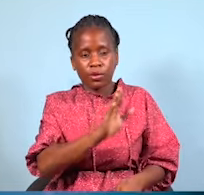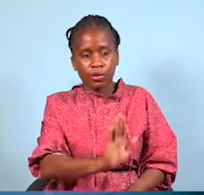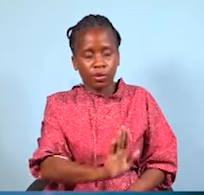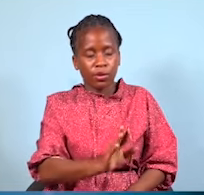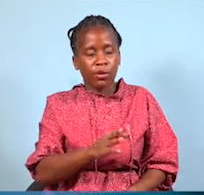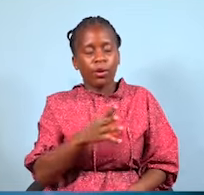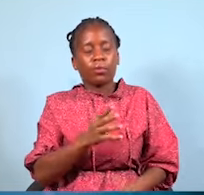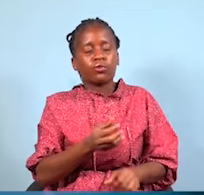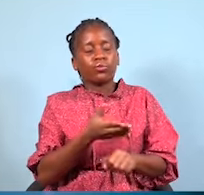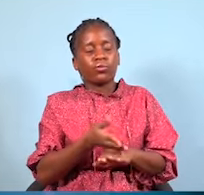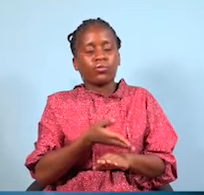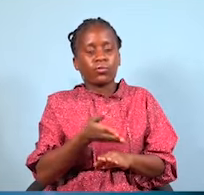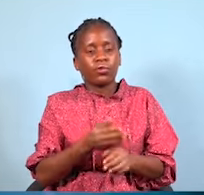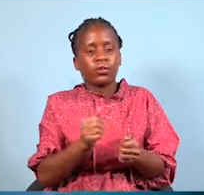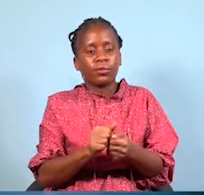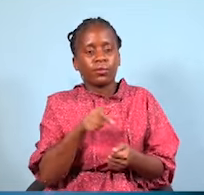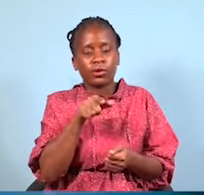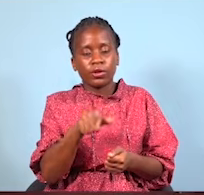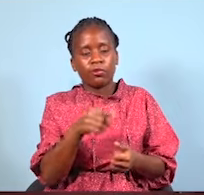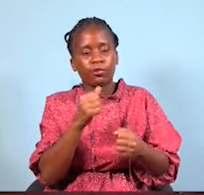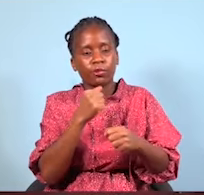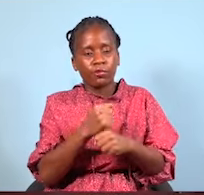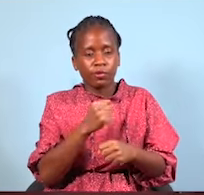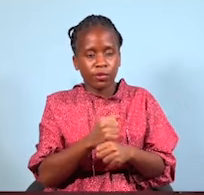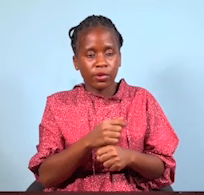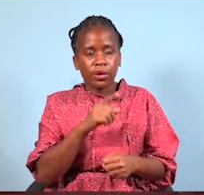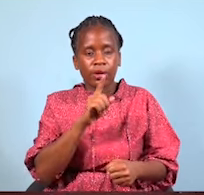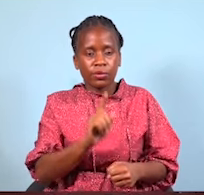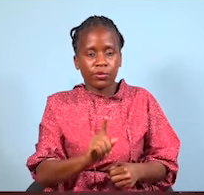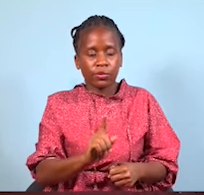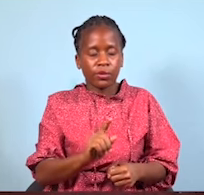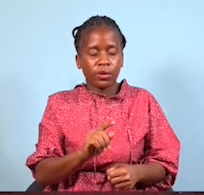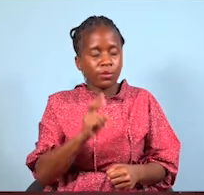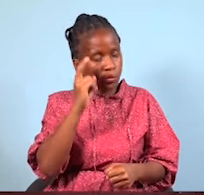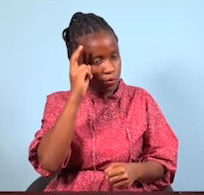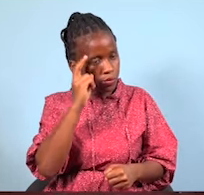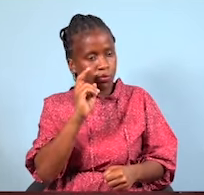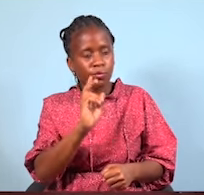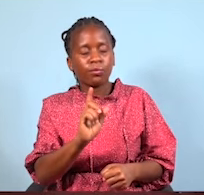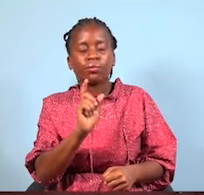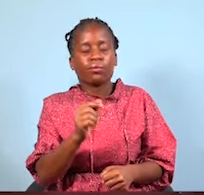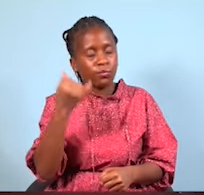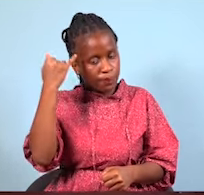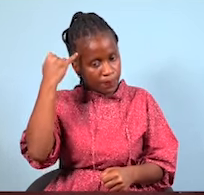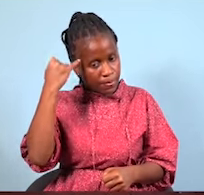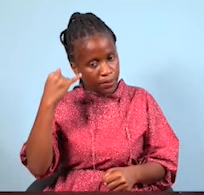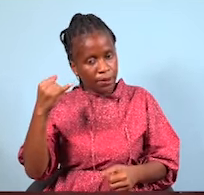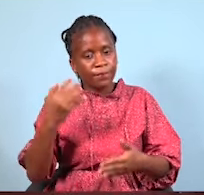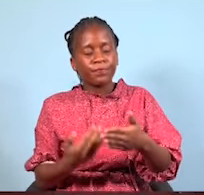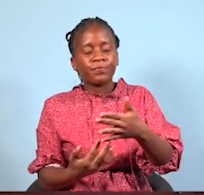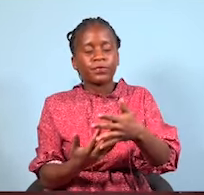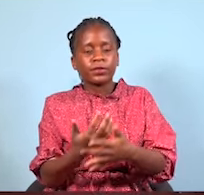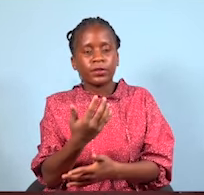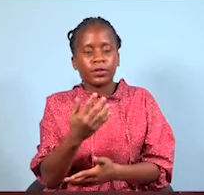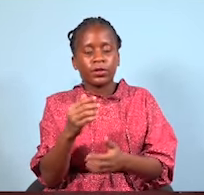Tayari kuna dhana ya kwamba mbunifu ama mzalishaji yoyote wa kitu ambacho kinaitaji support ya serekali moja